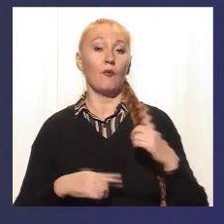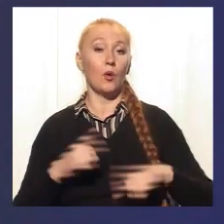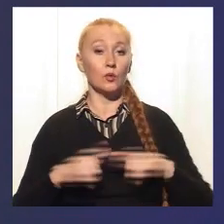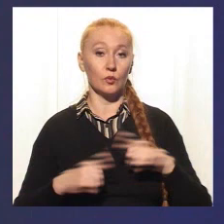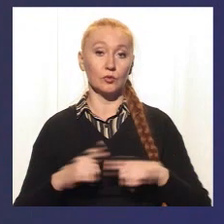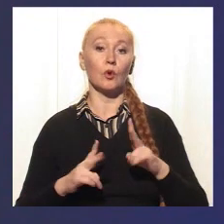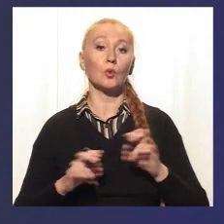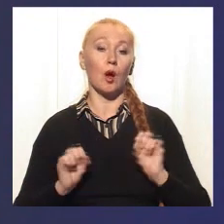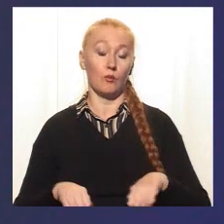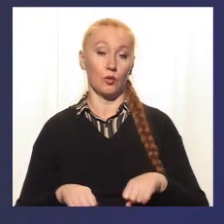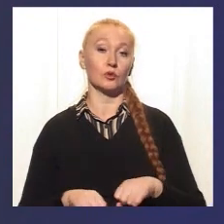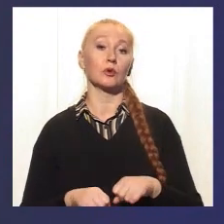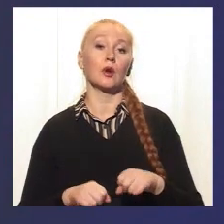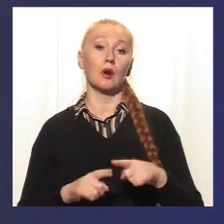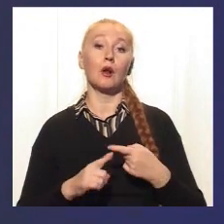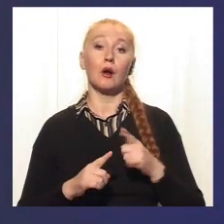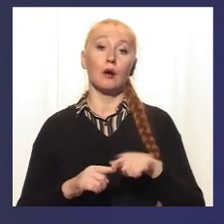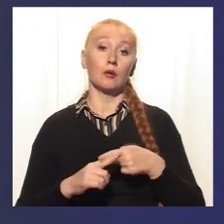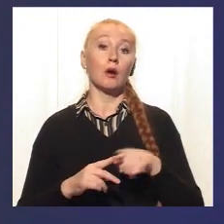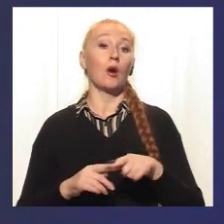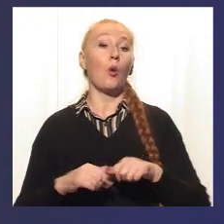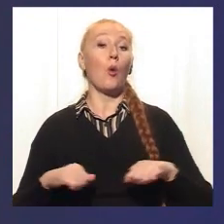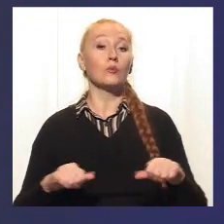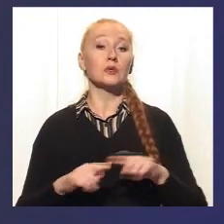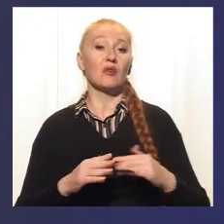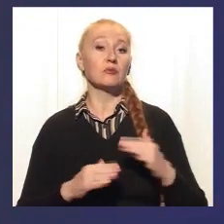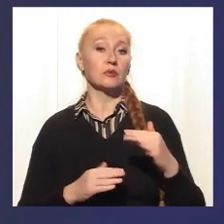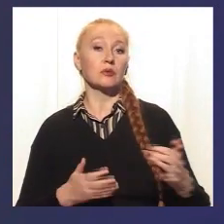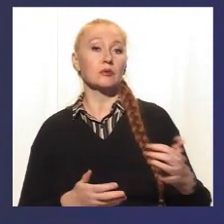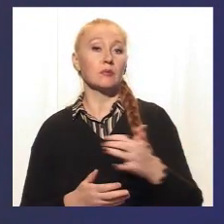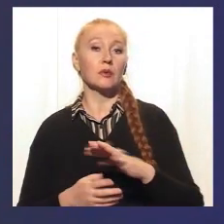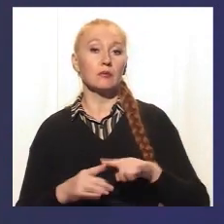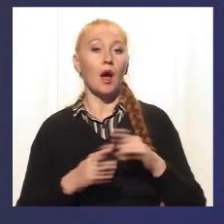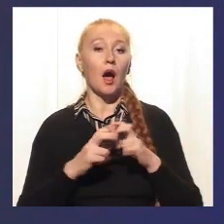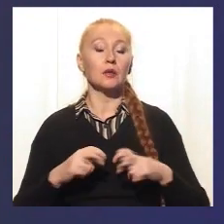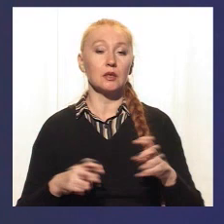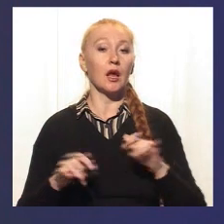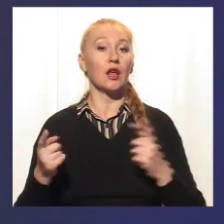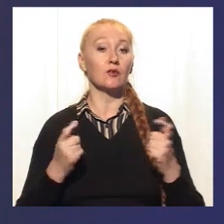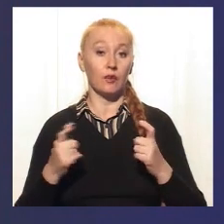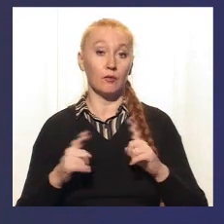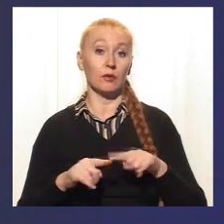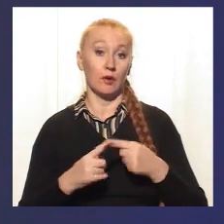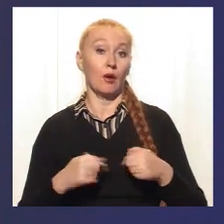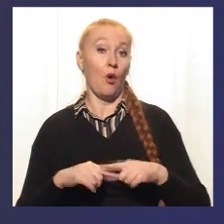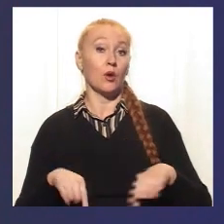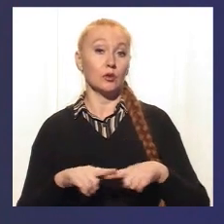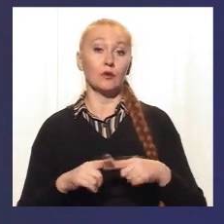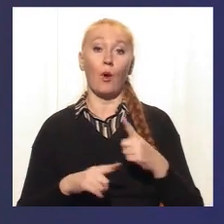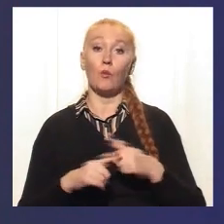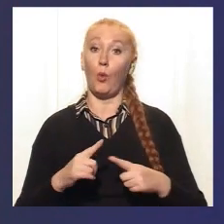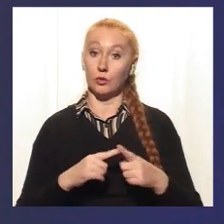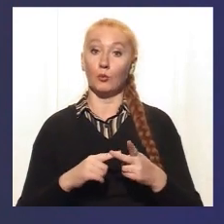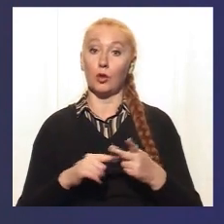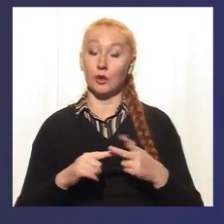родичі, хто як може. Комісію Котрап на державному рівні сама збирала звідусіль та аналізувала інформацію, створили півтора року тому. І